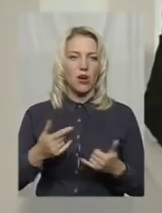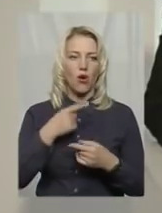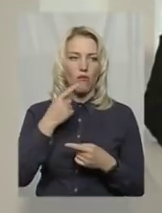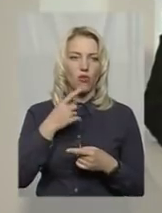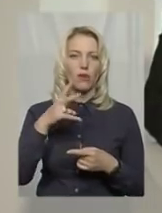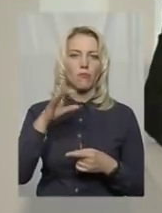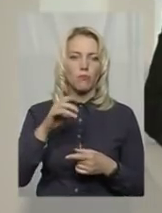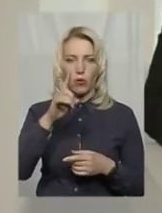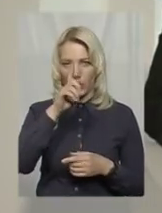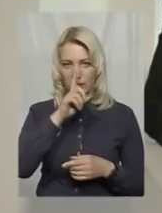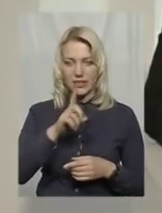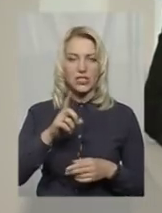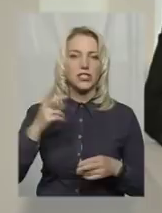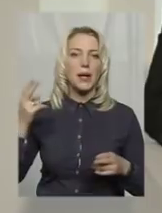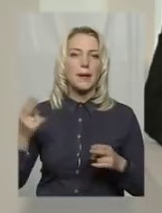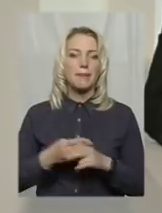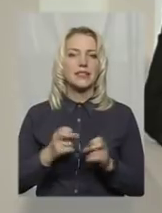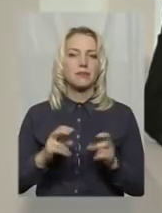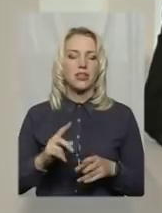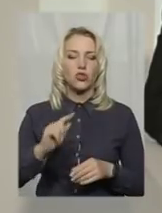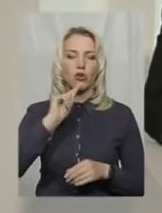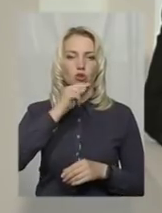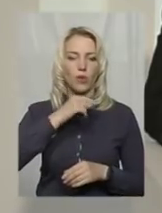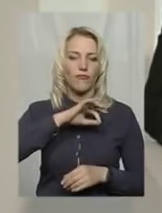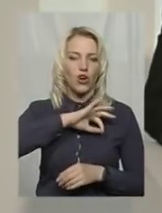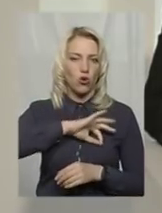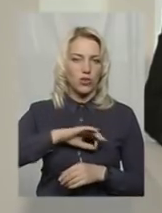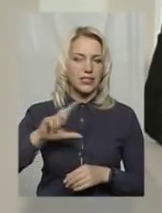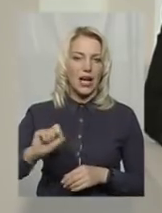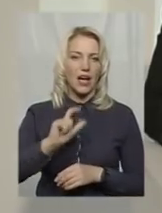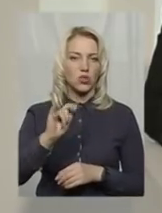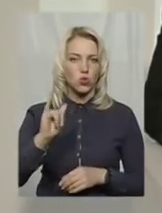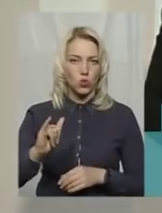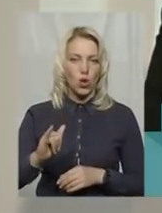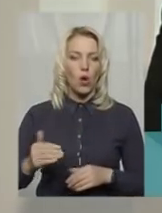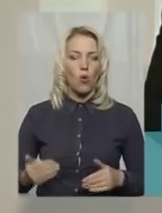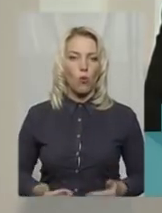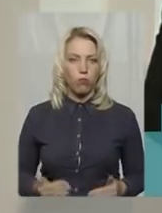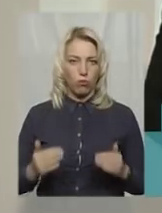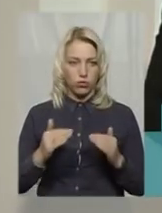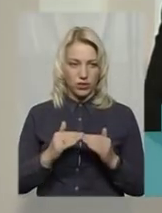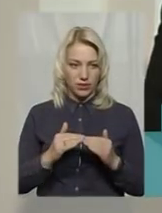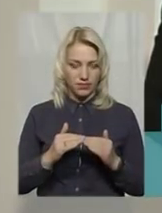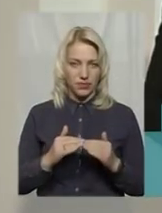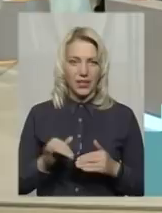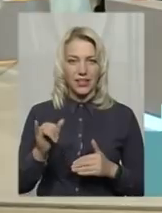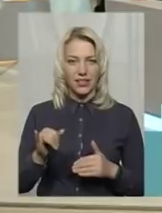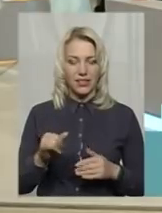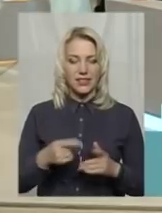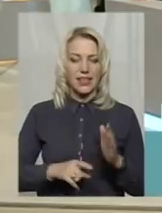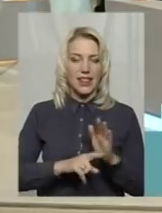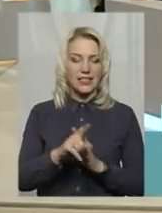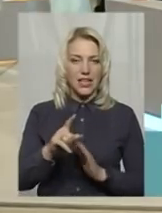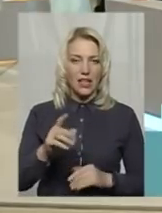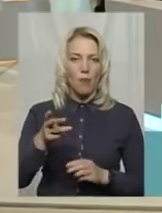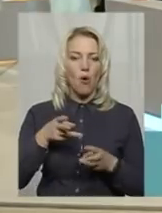говоримо про місячник безпечного та економного використання газу у побуті. Із настанням